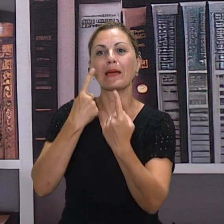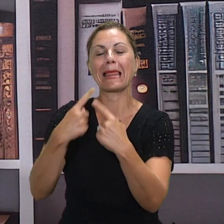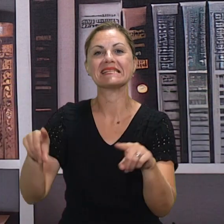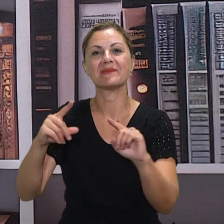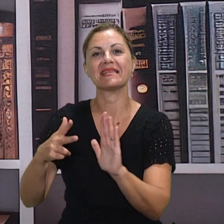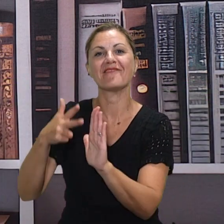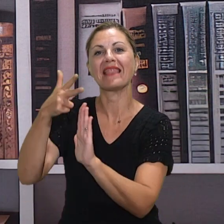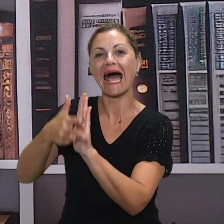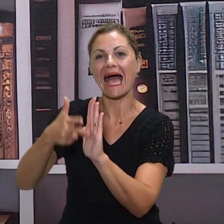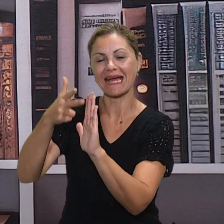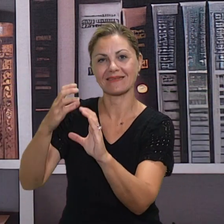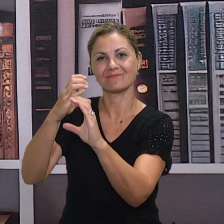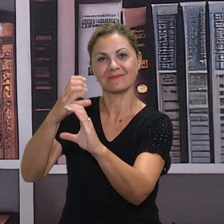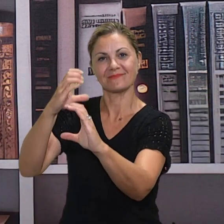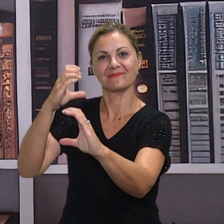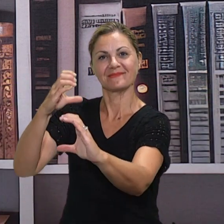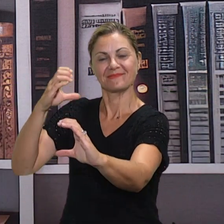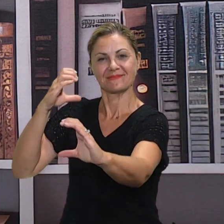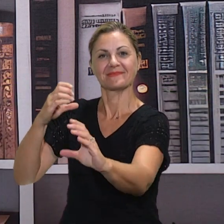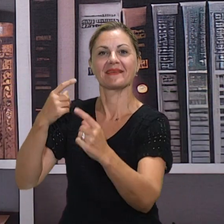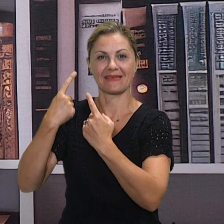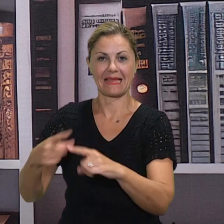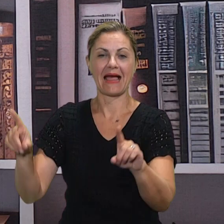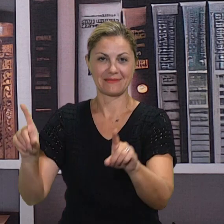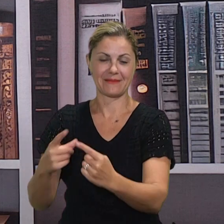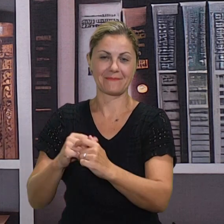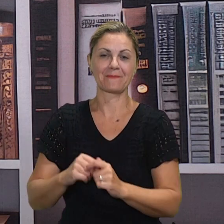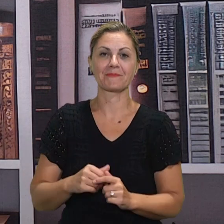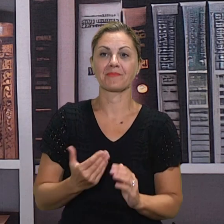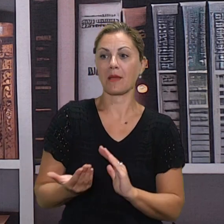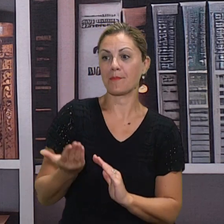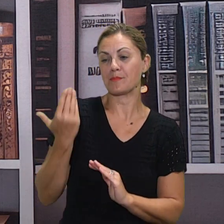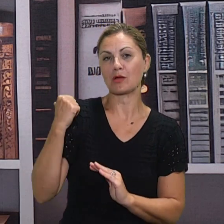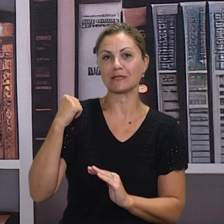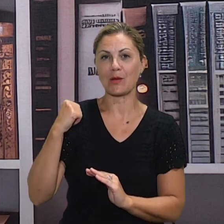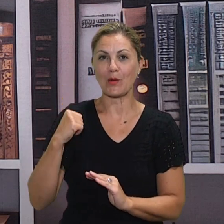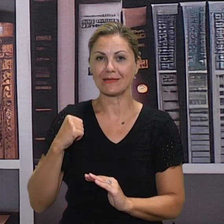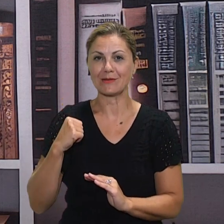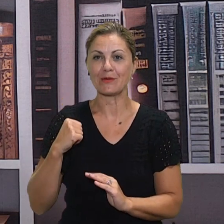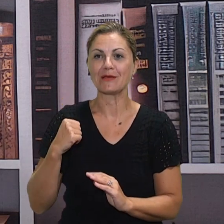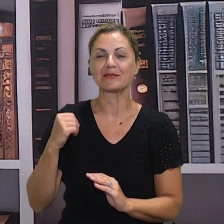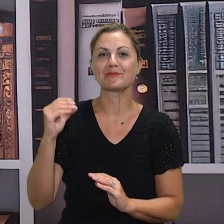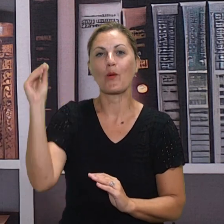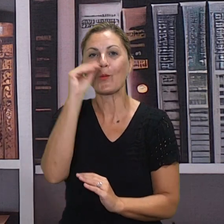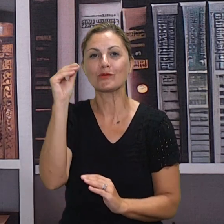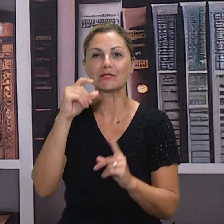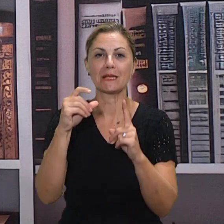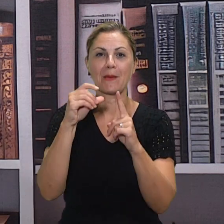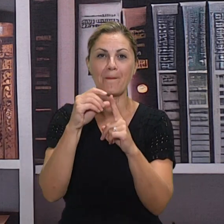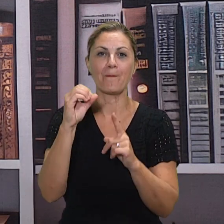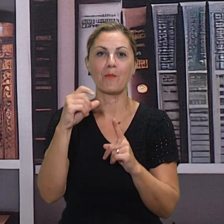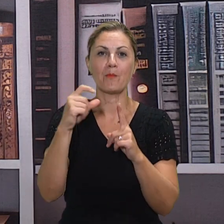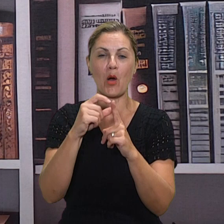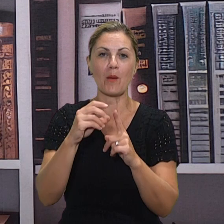zapravo djecu poznajemo sa svim žanrovima naše glazbe. Po prošle godine smo radili malo pop rock glazbu i